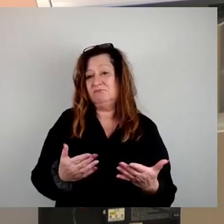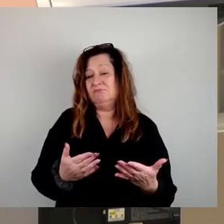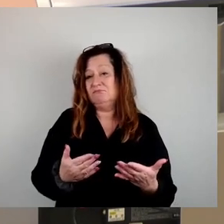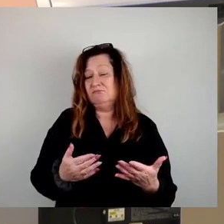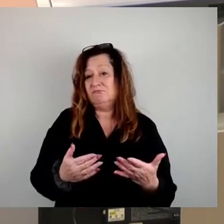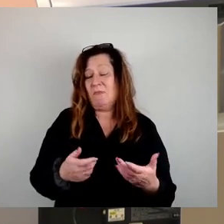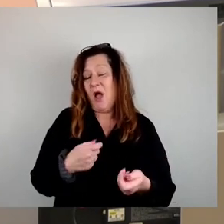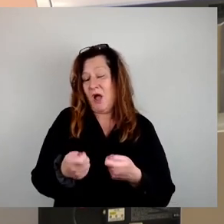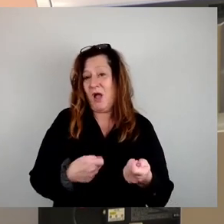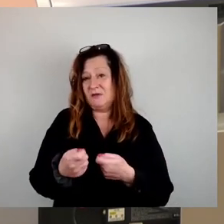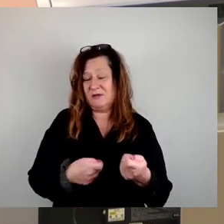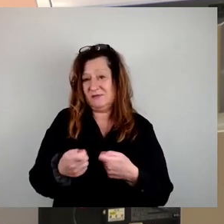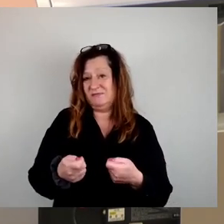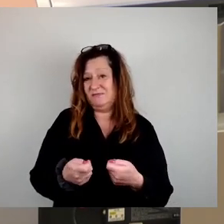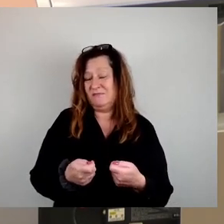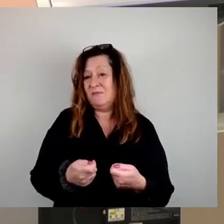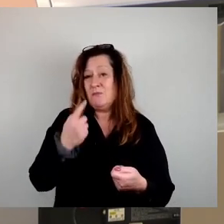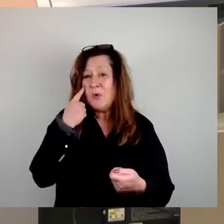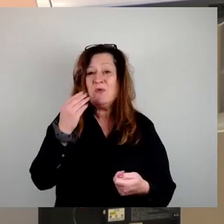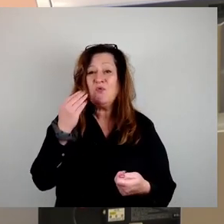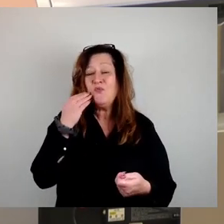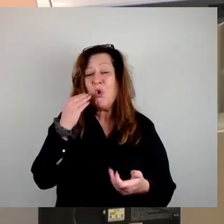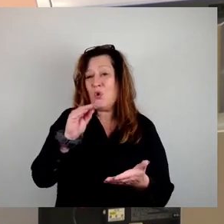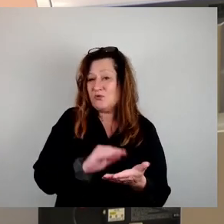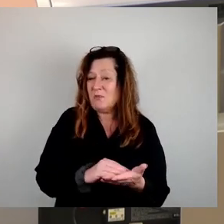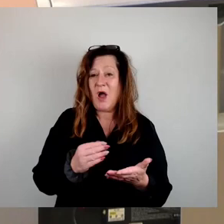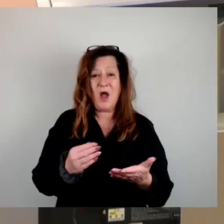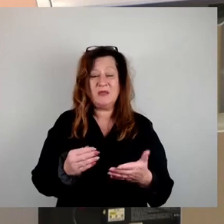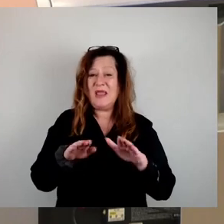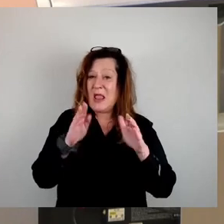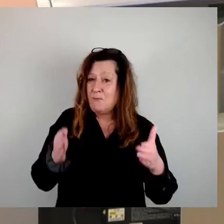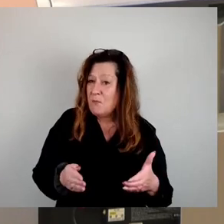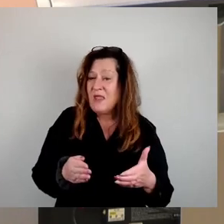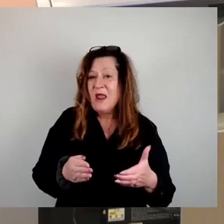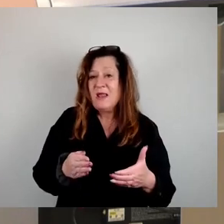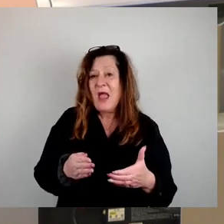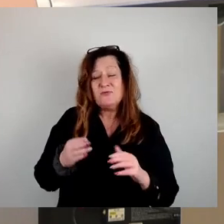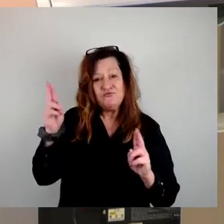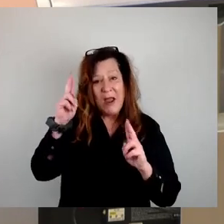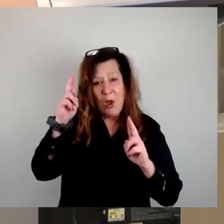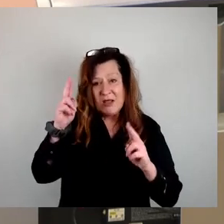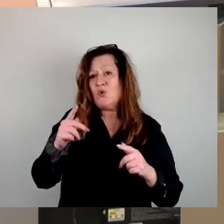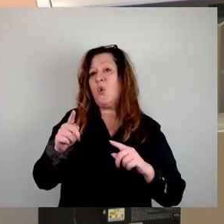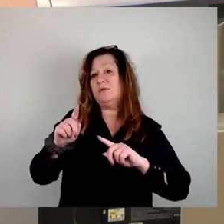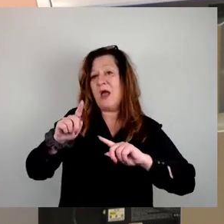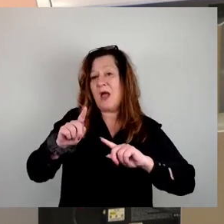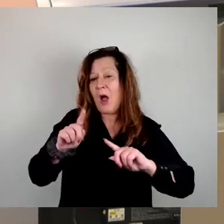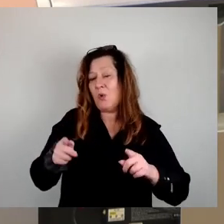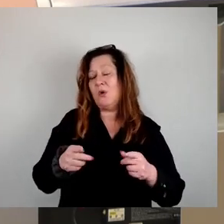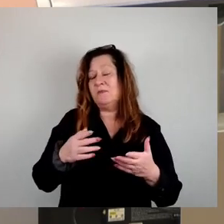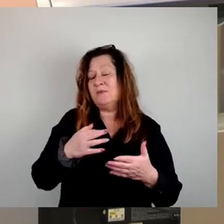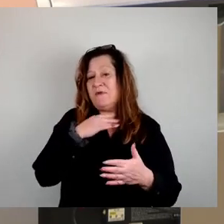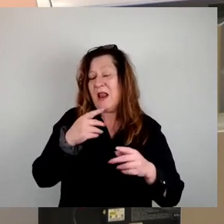Wohnungsmarktes, der ausufernden Immobilienspekulation, wie sie in den letzten Jahrzehnten gesetzlich ermöglicht wurden, kann eben nur die